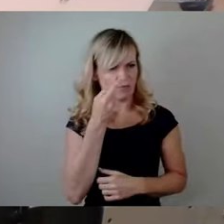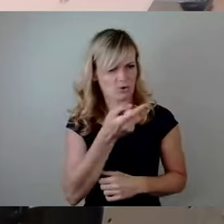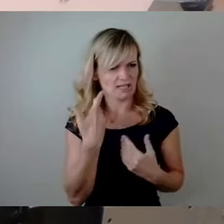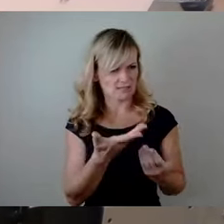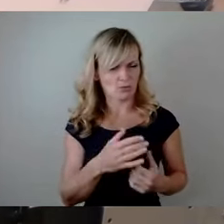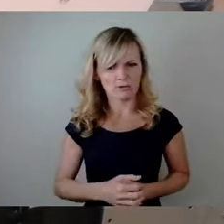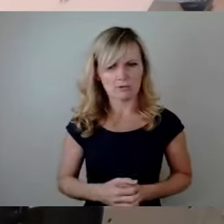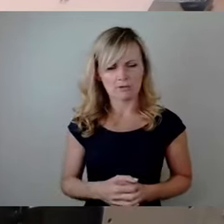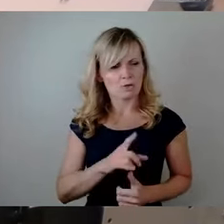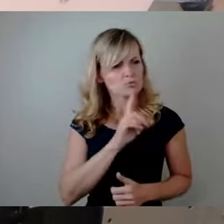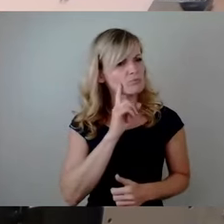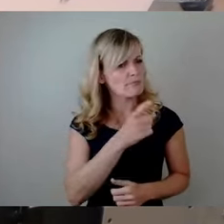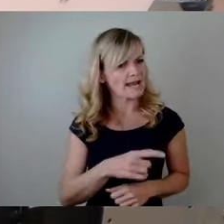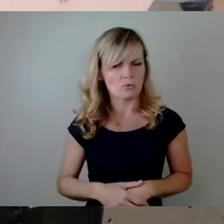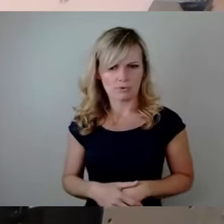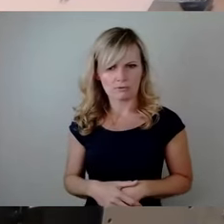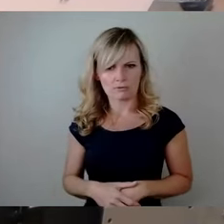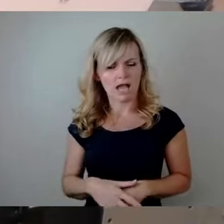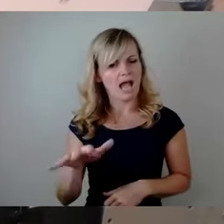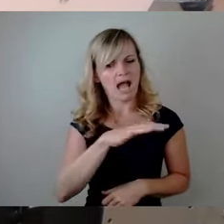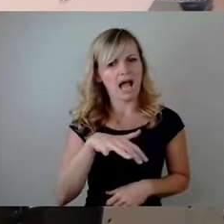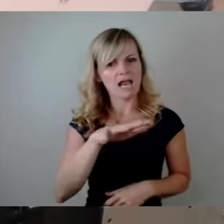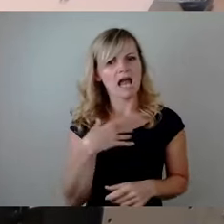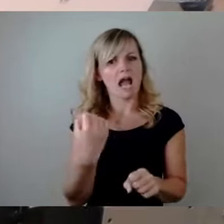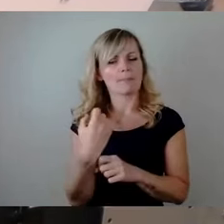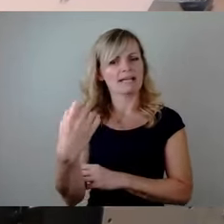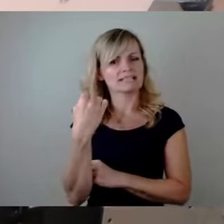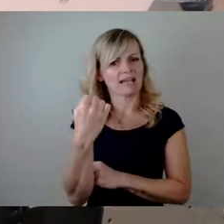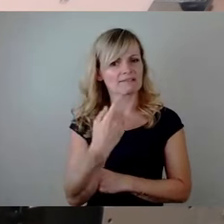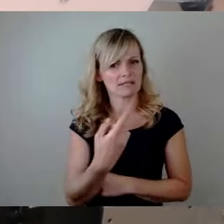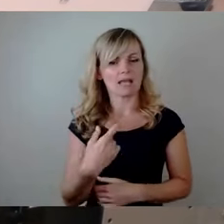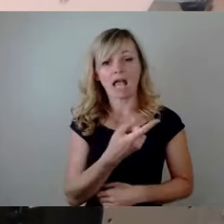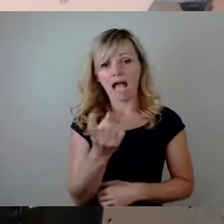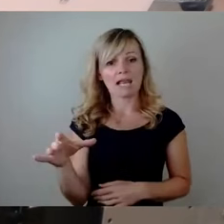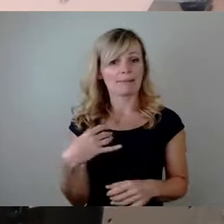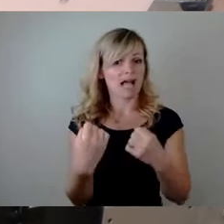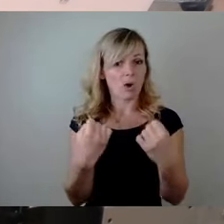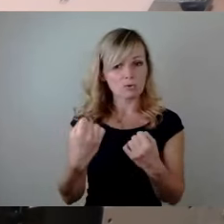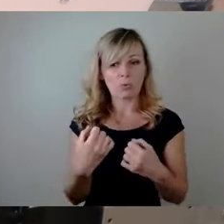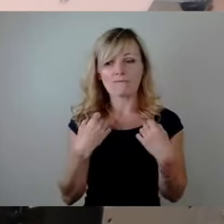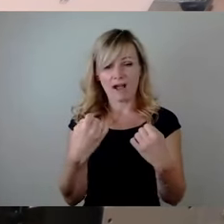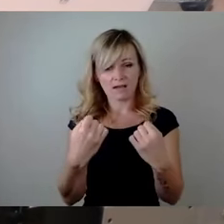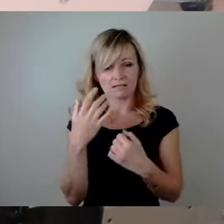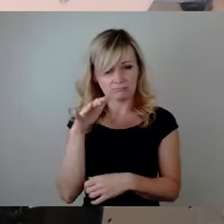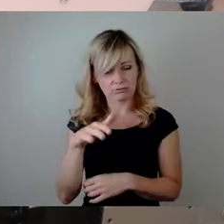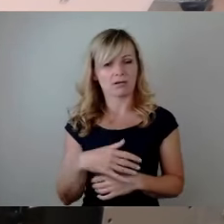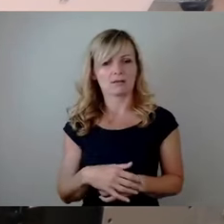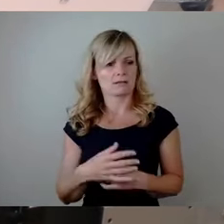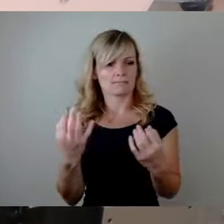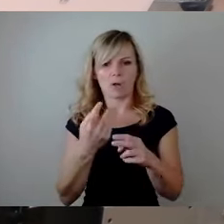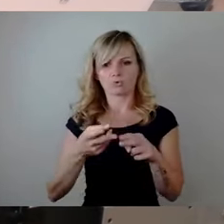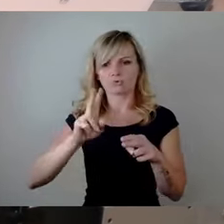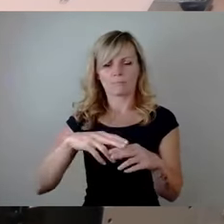sozusagen der Meinung sind dann, dass all die ganzen Arbeitskräfte dort alle mit dem Auto dort hinfahren müssten, dann bräuchten Sie ja doch mal dann doppelt so